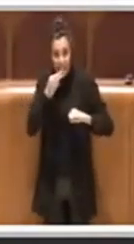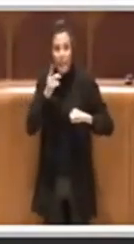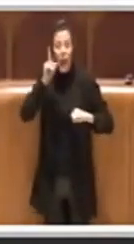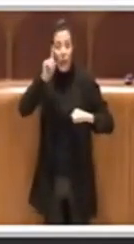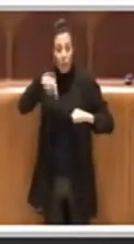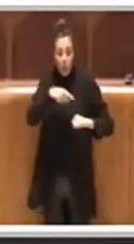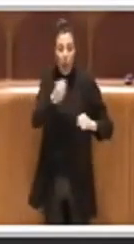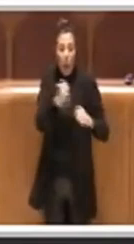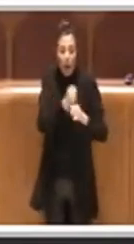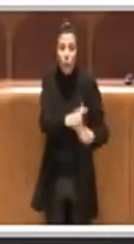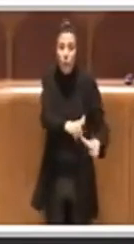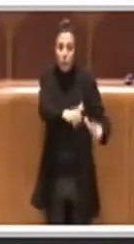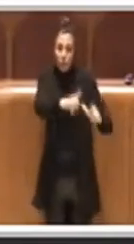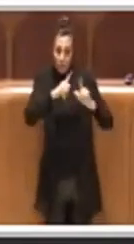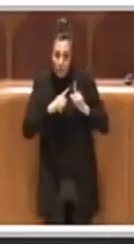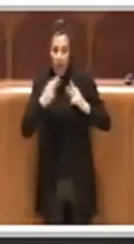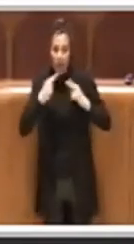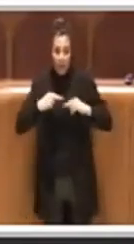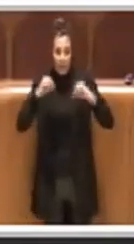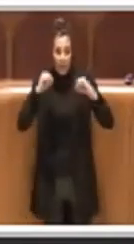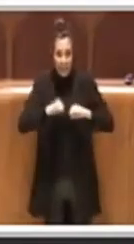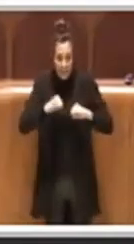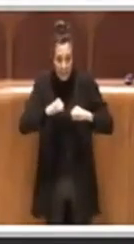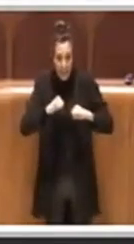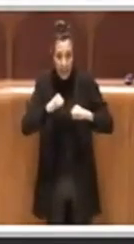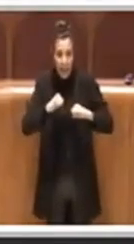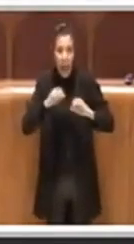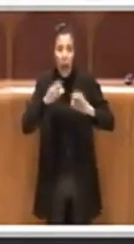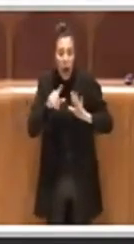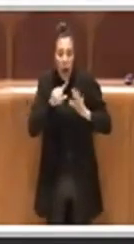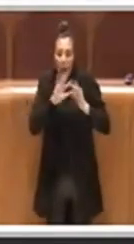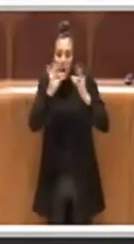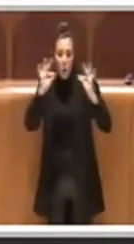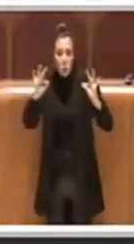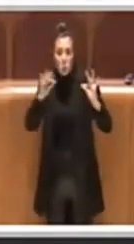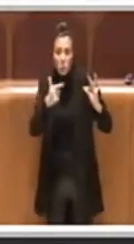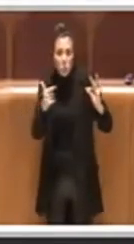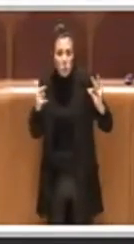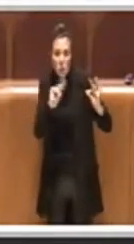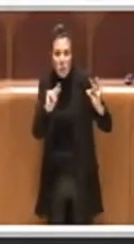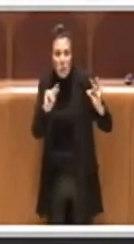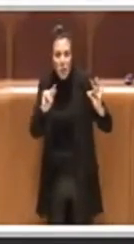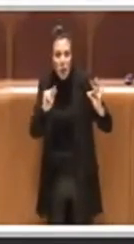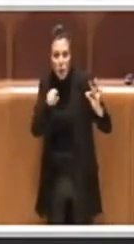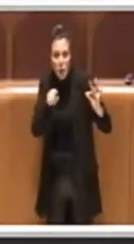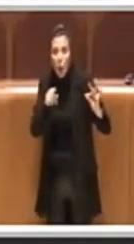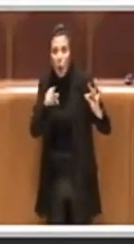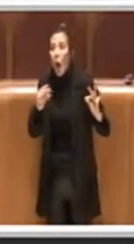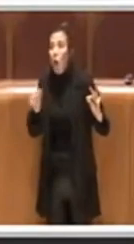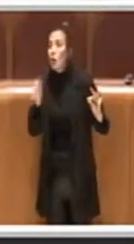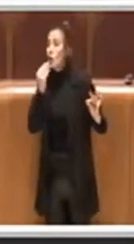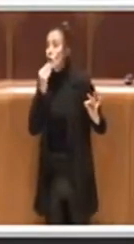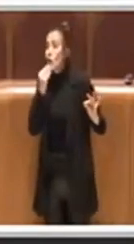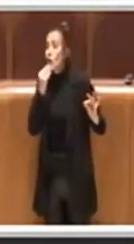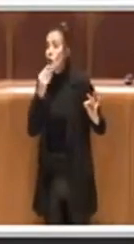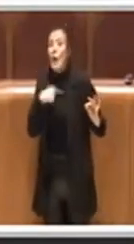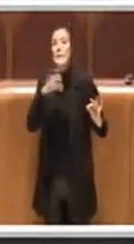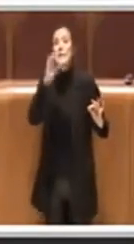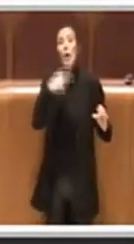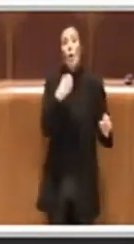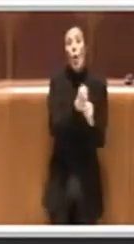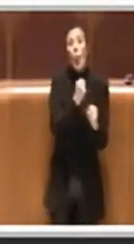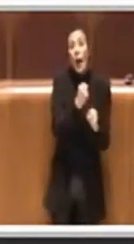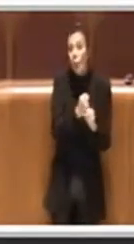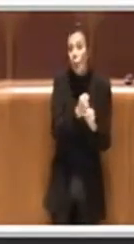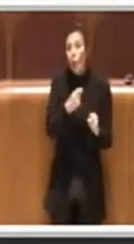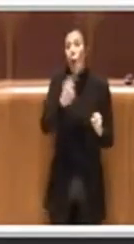il cibo è legato solo alle persone che hanno un lavoro. Non diamo questo tipo